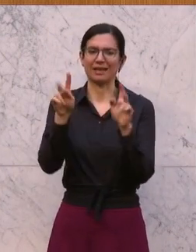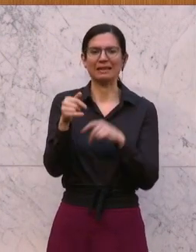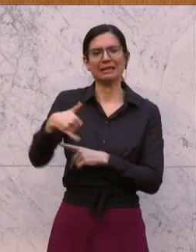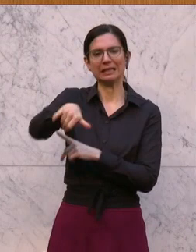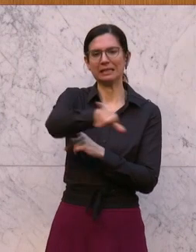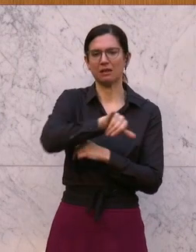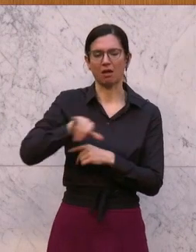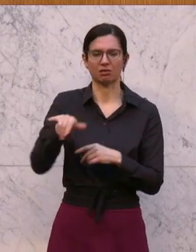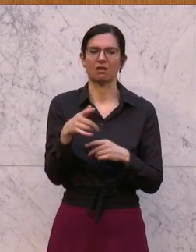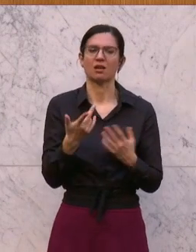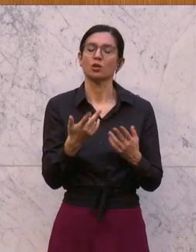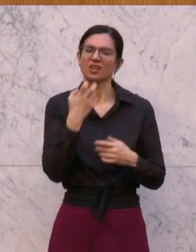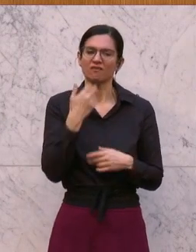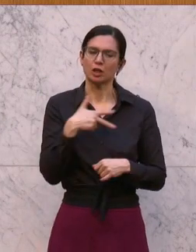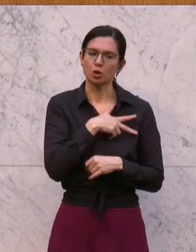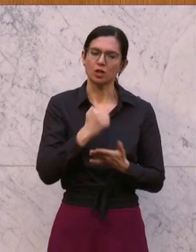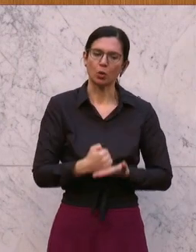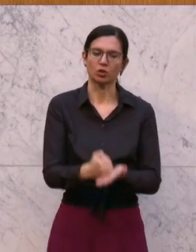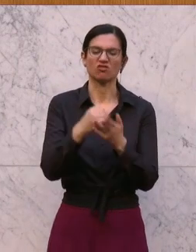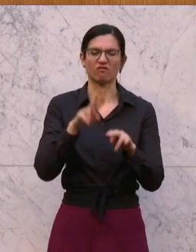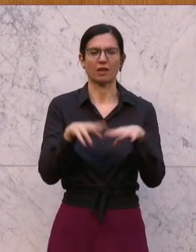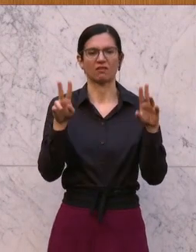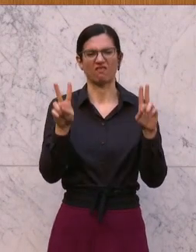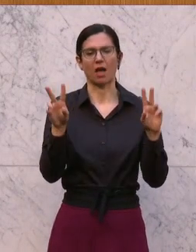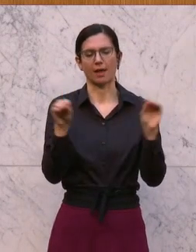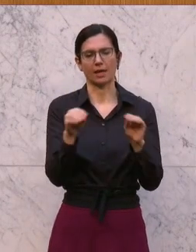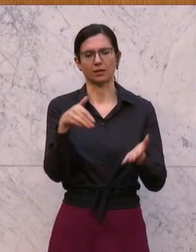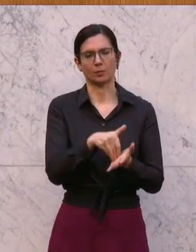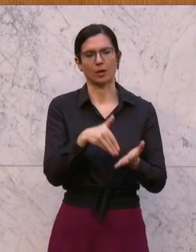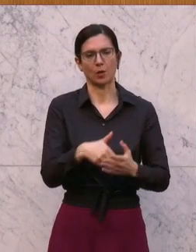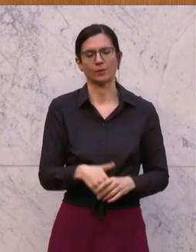und sozial hier jene Menschen unterstützen, die das Geld dieses Mal auch brauchen.